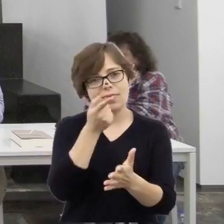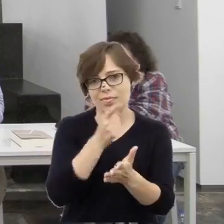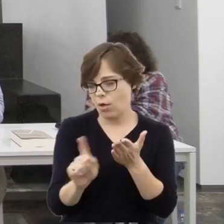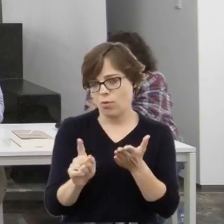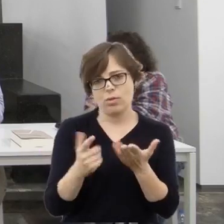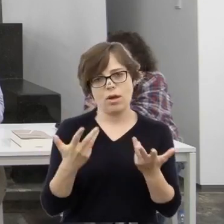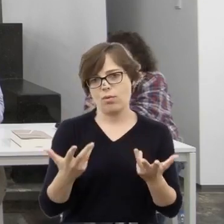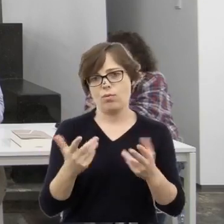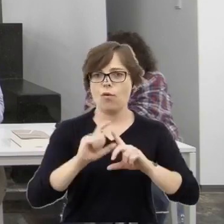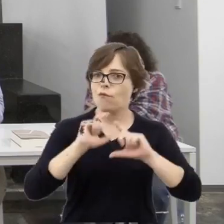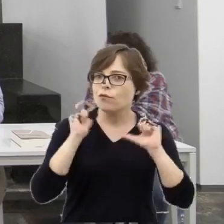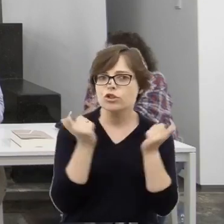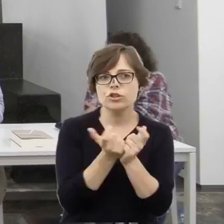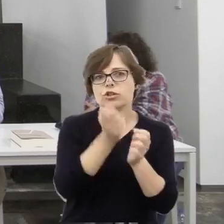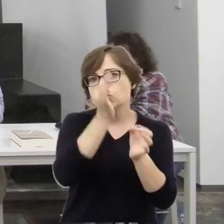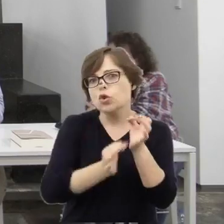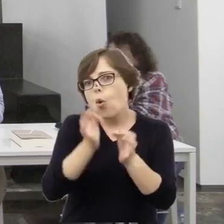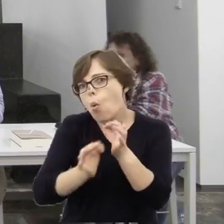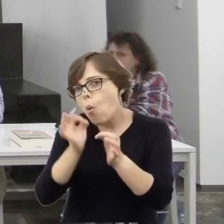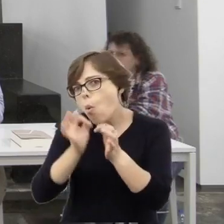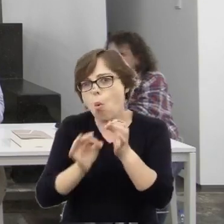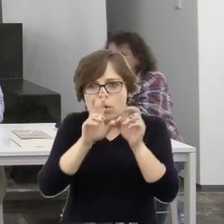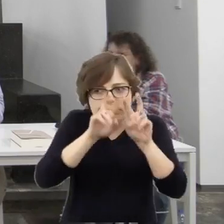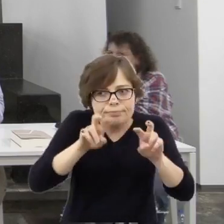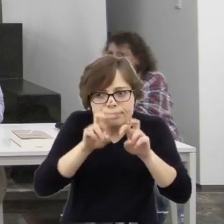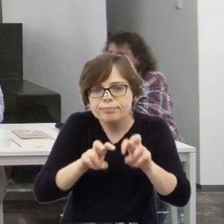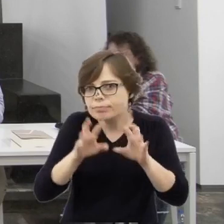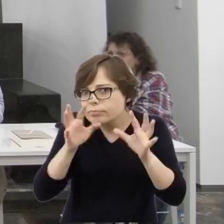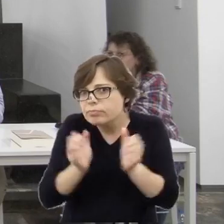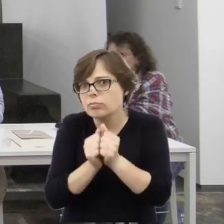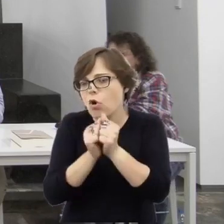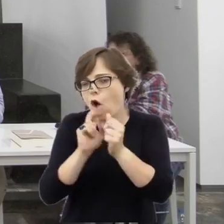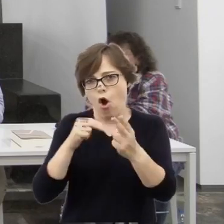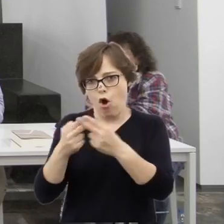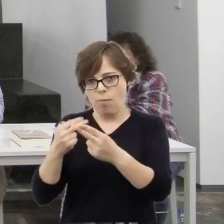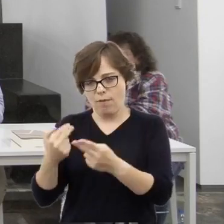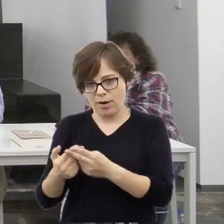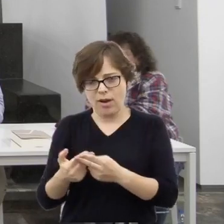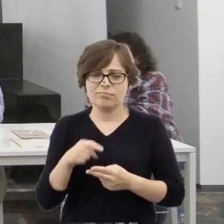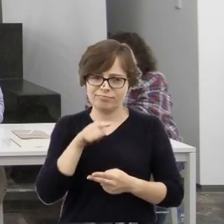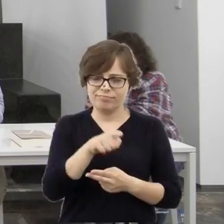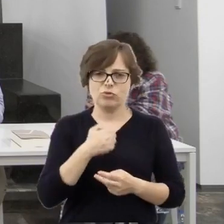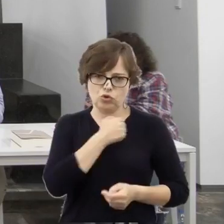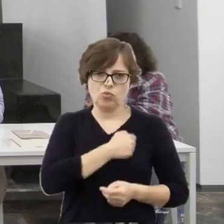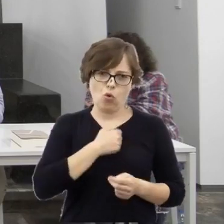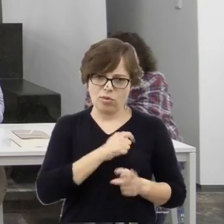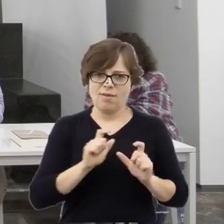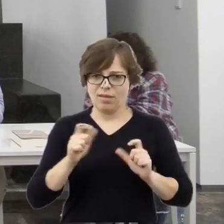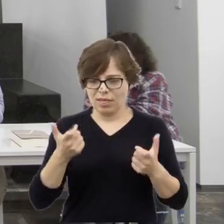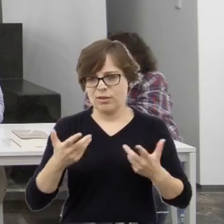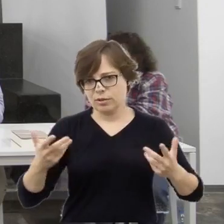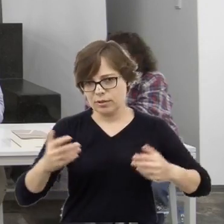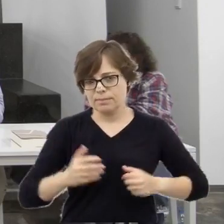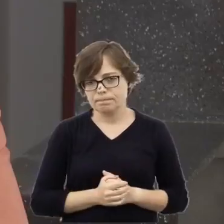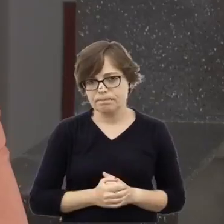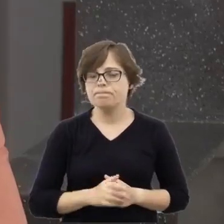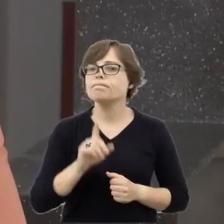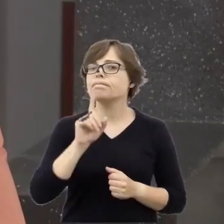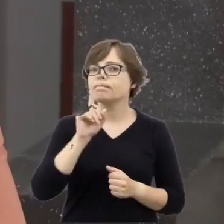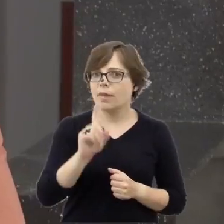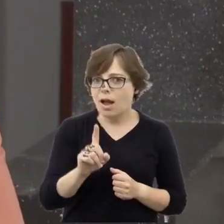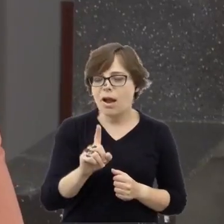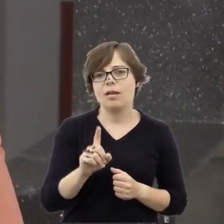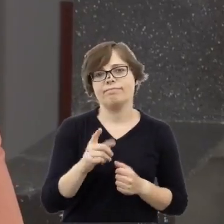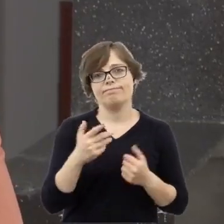szczegółów dotyczących tego smutnego wydarzenia. Natomiast powstała